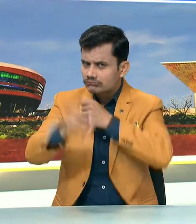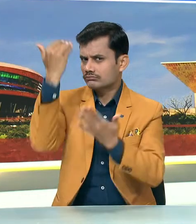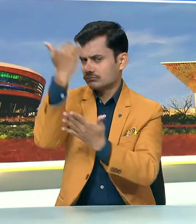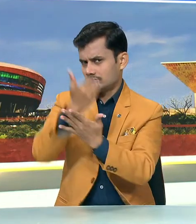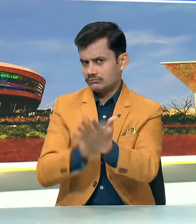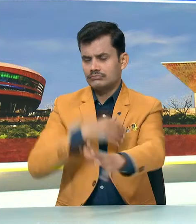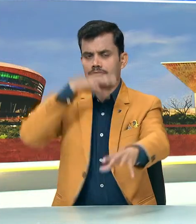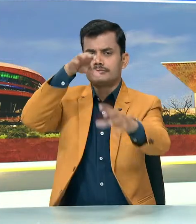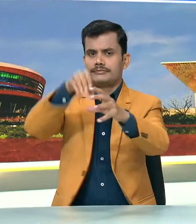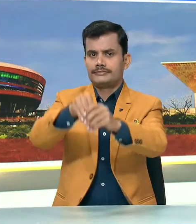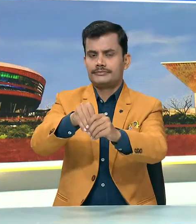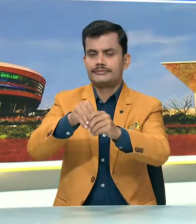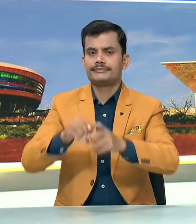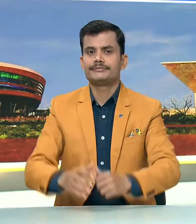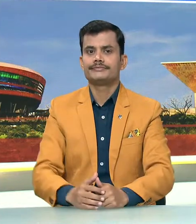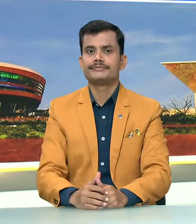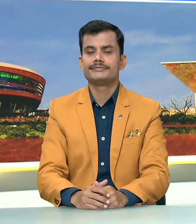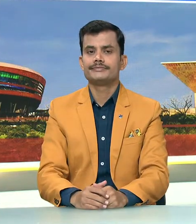किया जाएगा